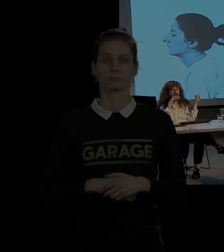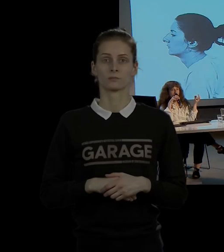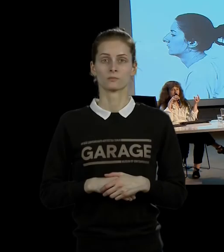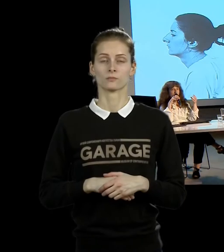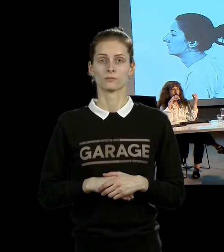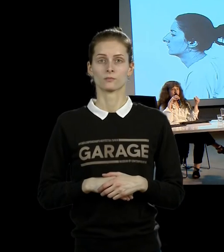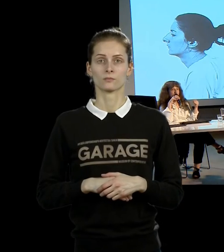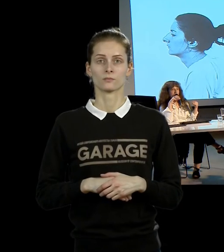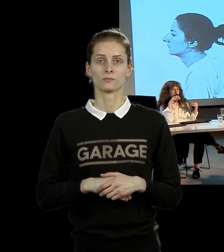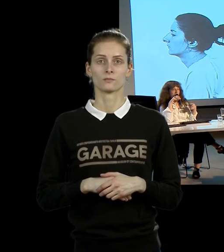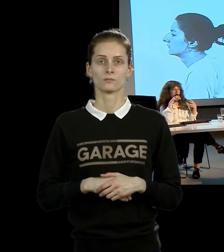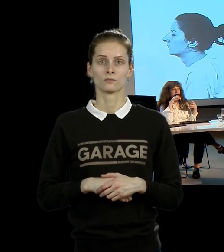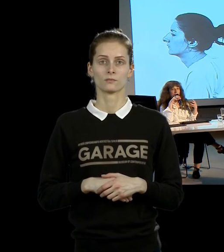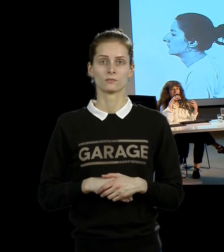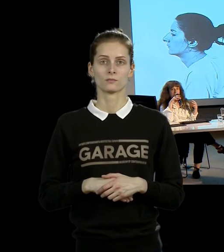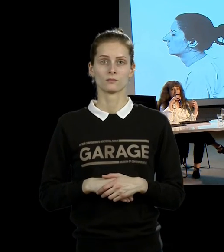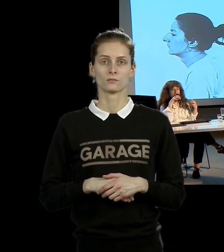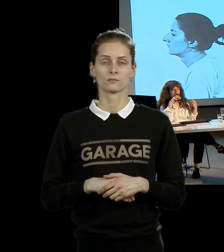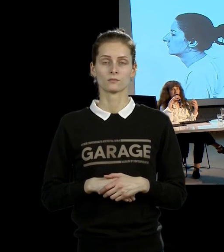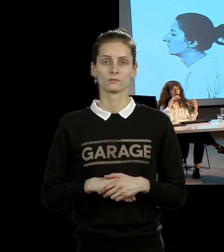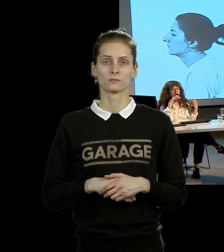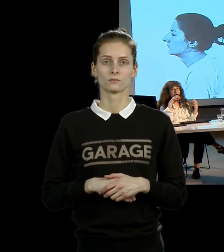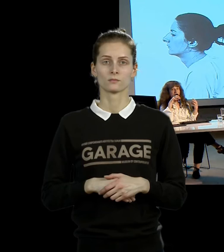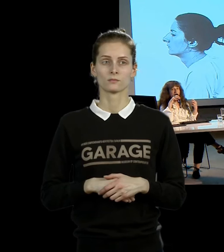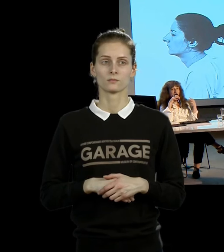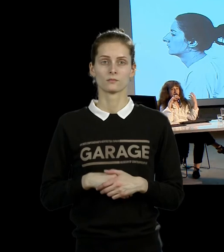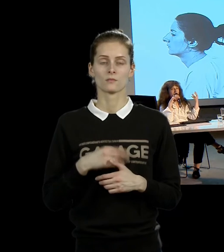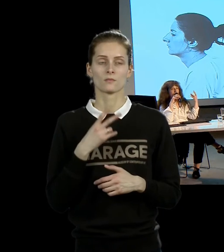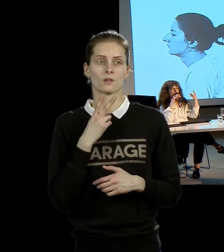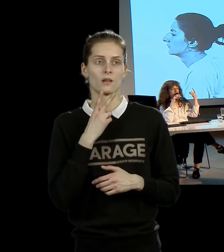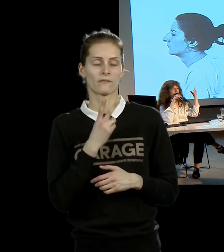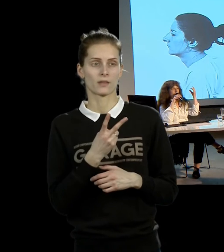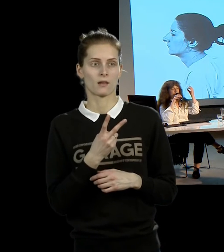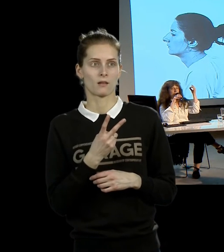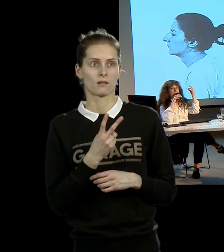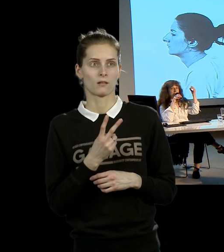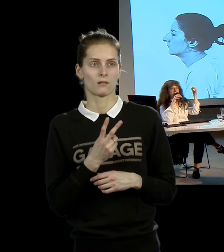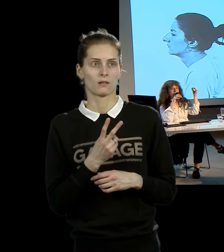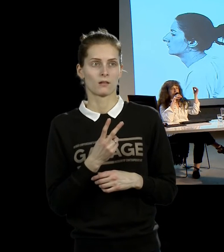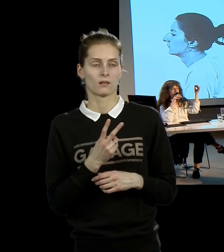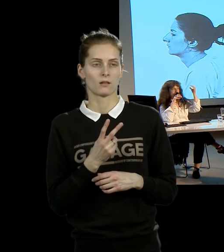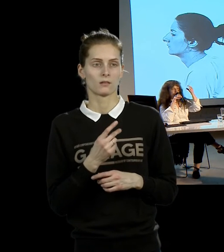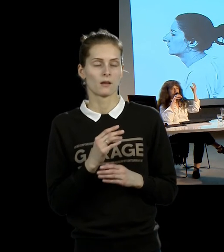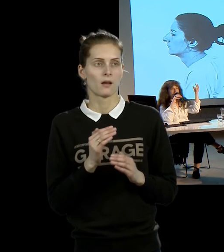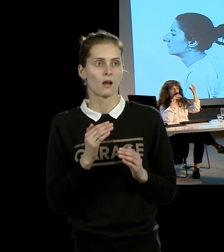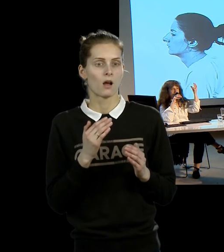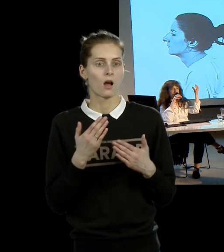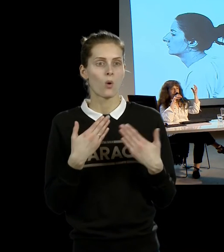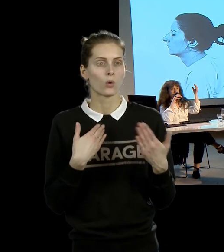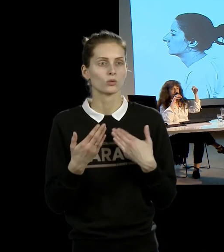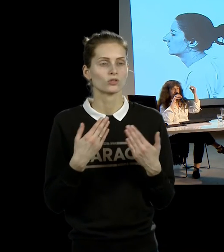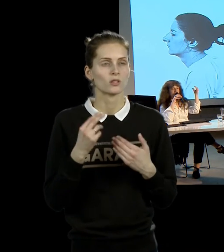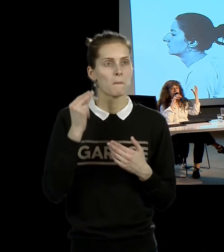Ситуация, которая исключает контакт, который мы считаем психологическим, сводя его к контакту абсолютно физическому, мы действуем как